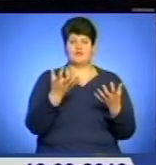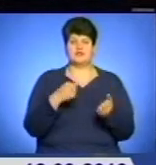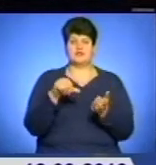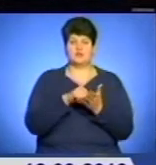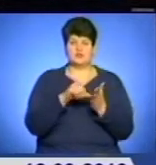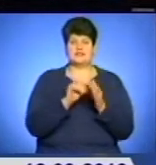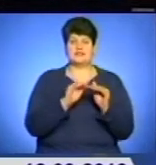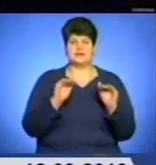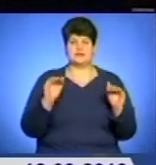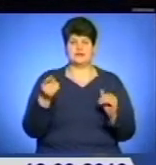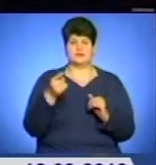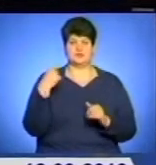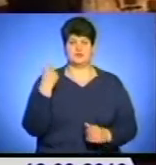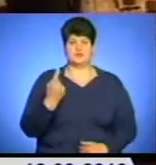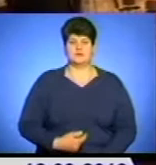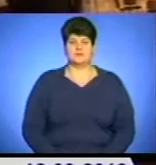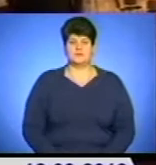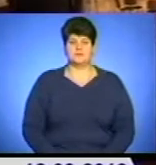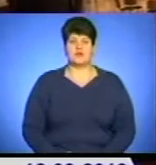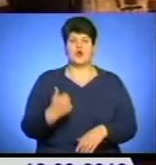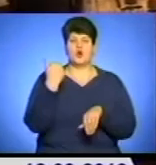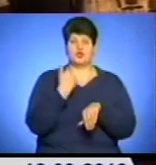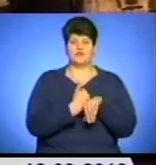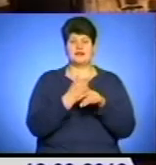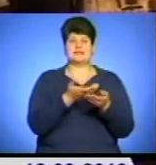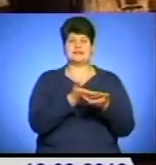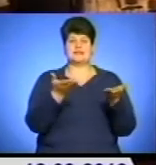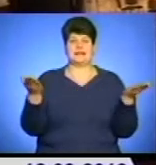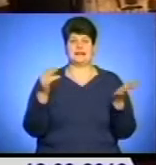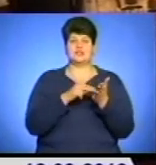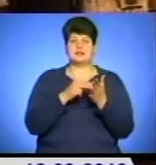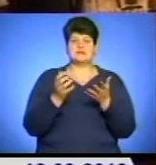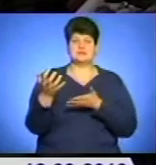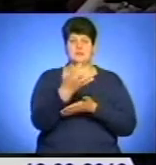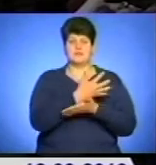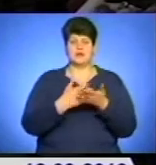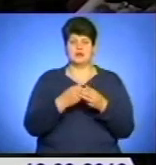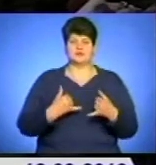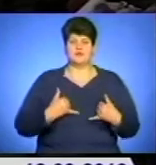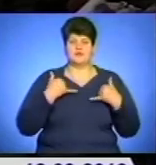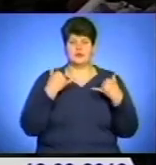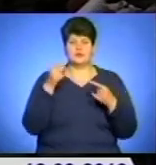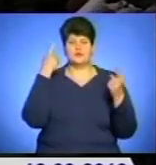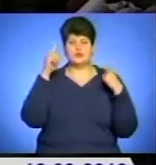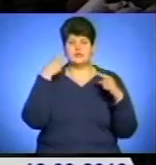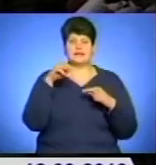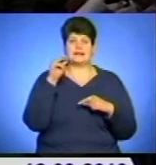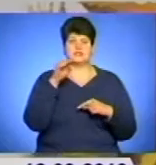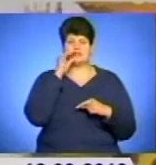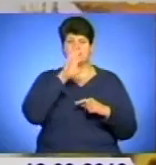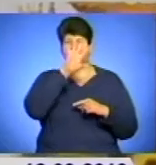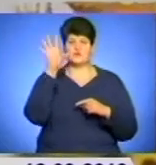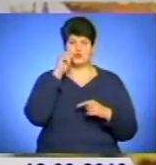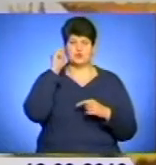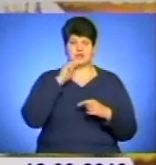і школярі з Тернопільщини. Головна сцена Черкас зібрала шанувальників творчості Тараса Шевченка зі всієї України.